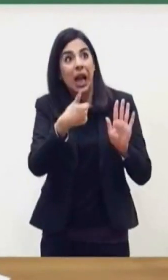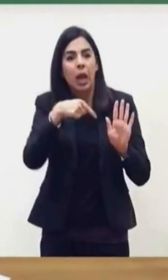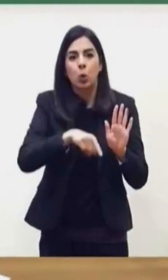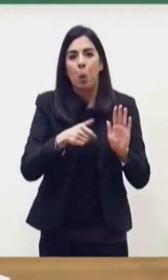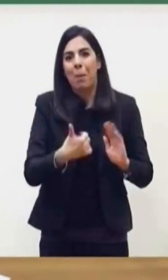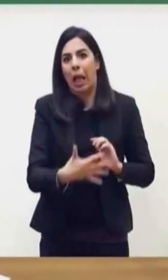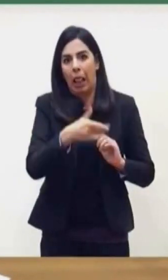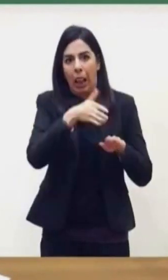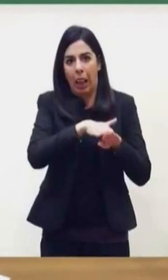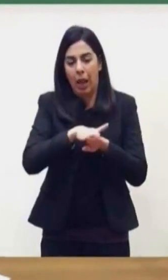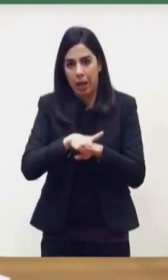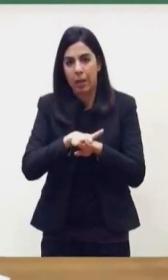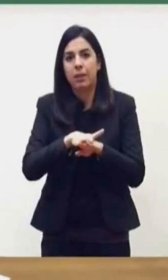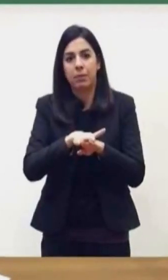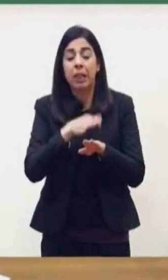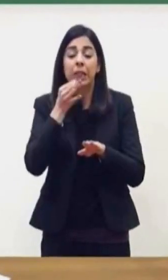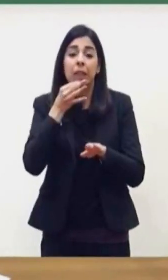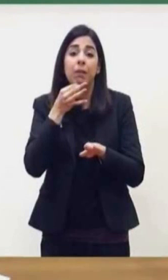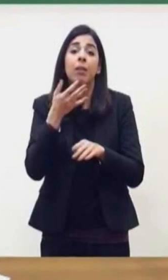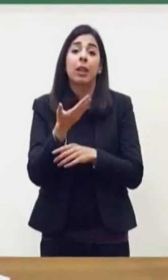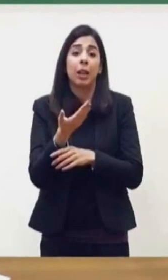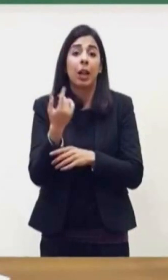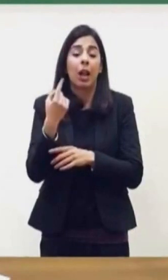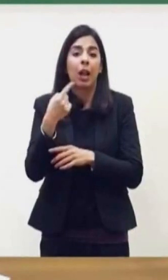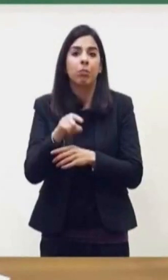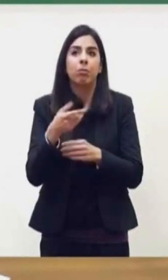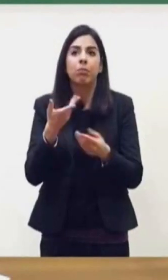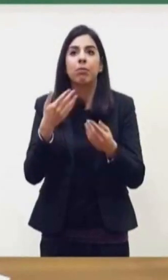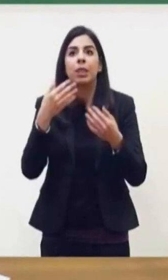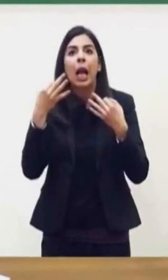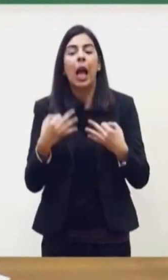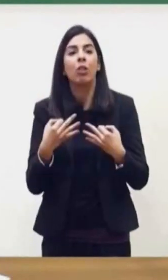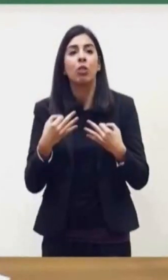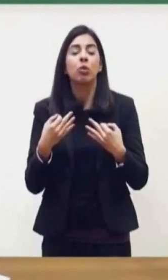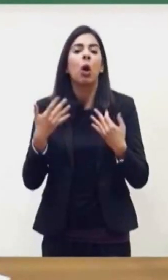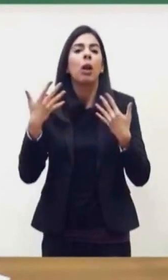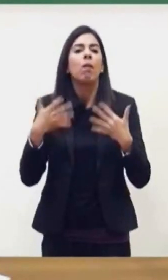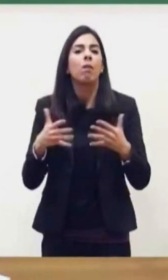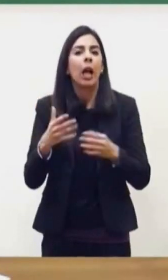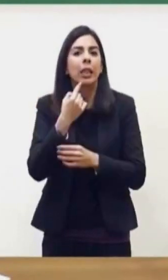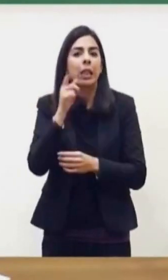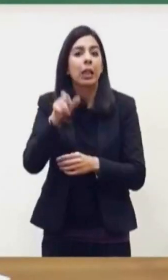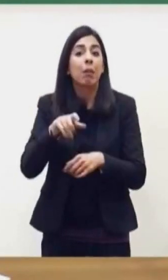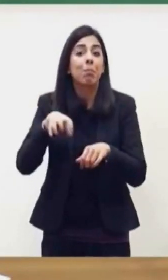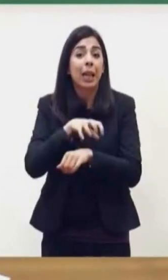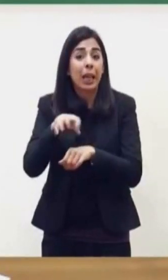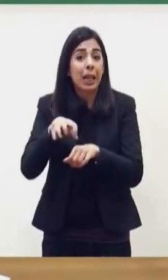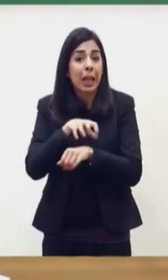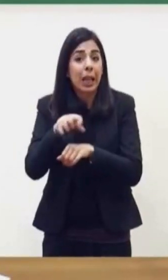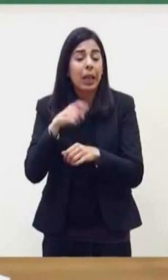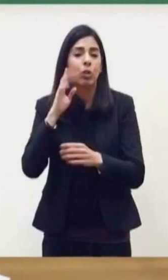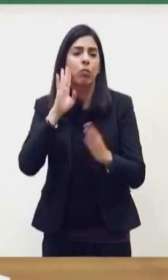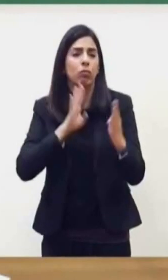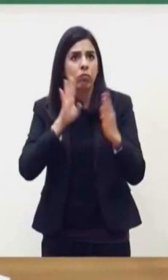di fatto decisa dal Ministro dopo un confronto che ha coinvolto